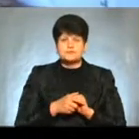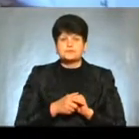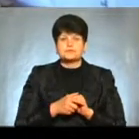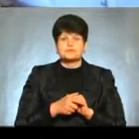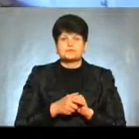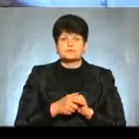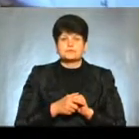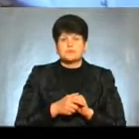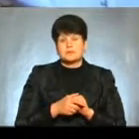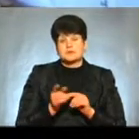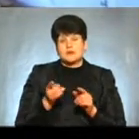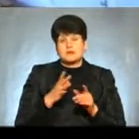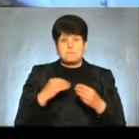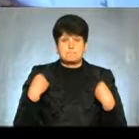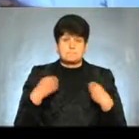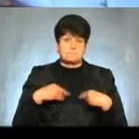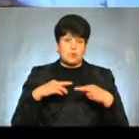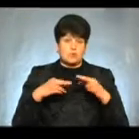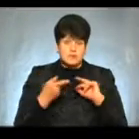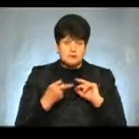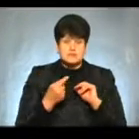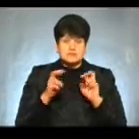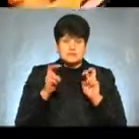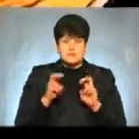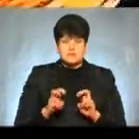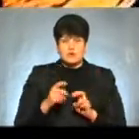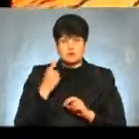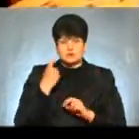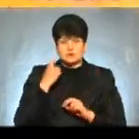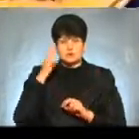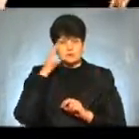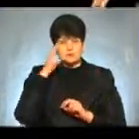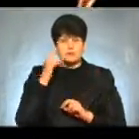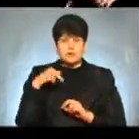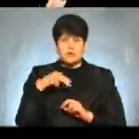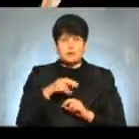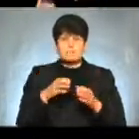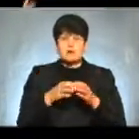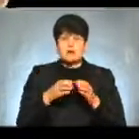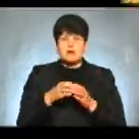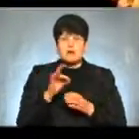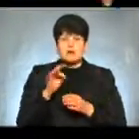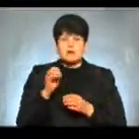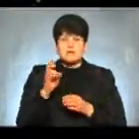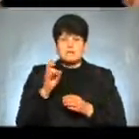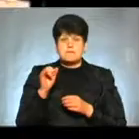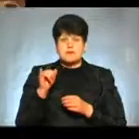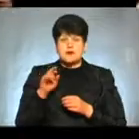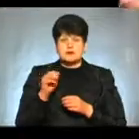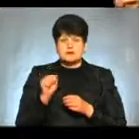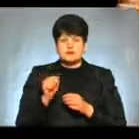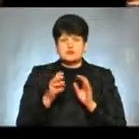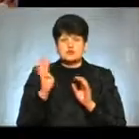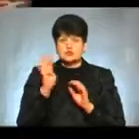І ми так поперіодівалися, сидимо, один приходив, може, як там такий бригадир Каже, хлопці, четвертий блок